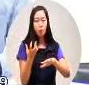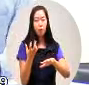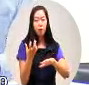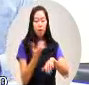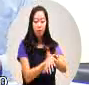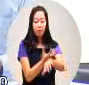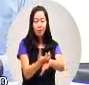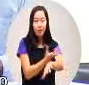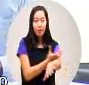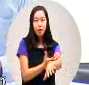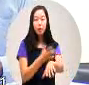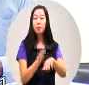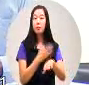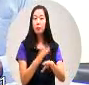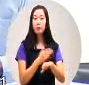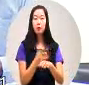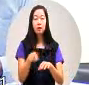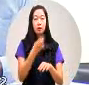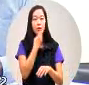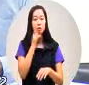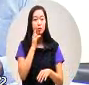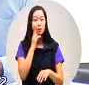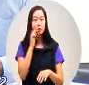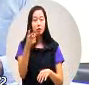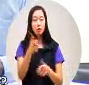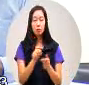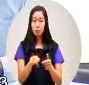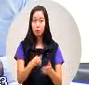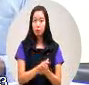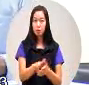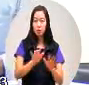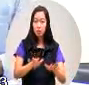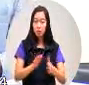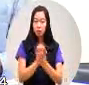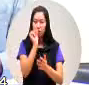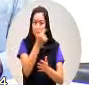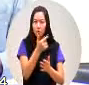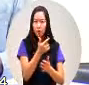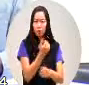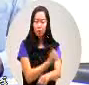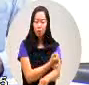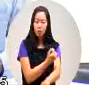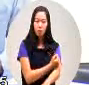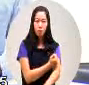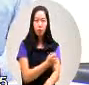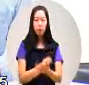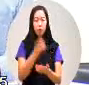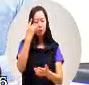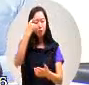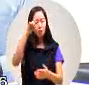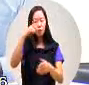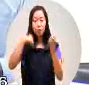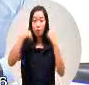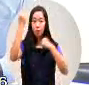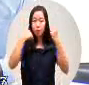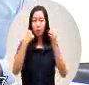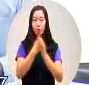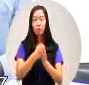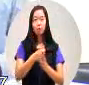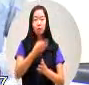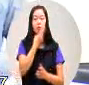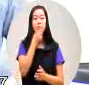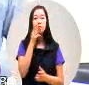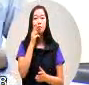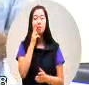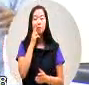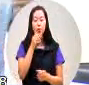那么梅子呢比如说你今天特别劳累隔天早上喝梅子